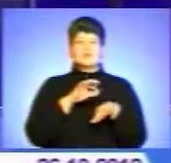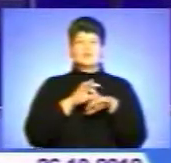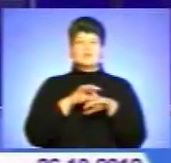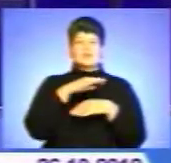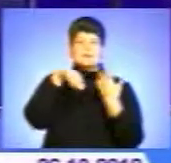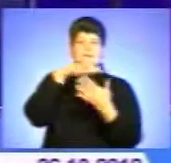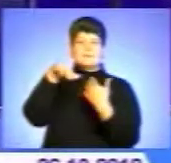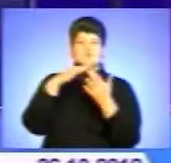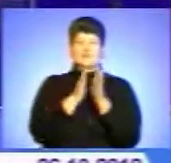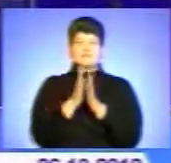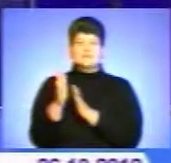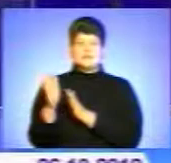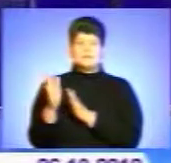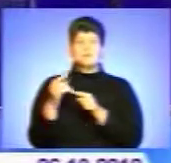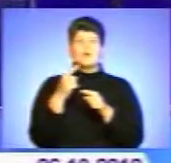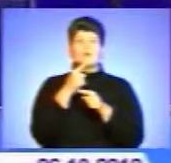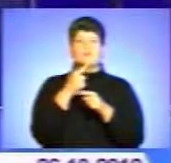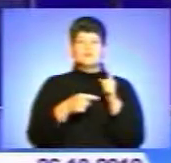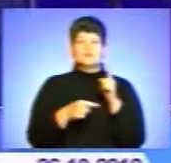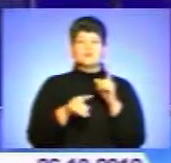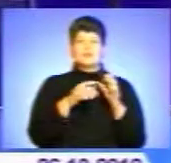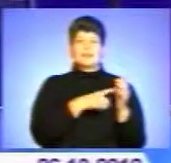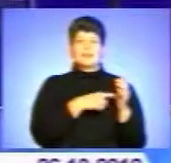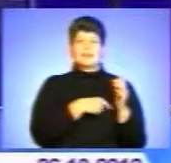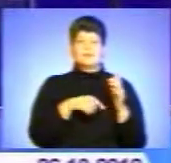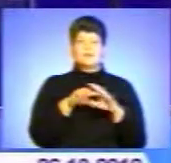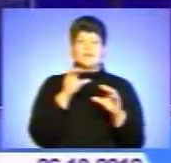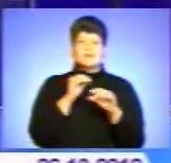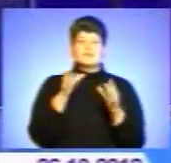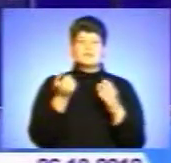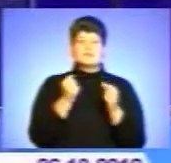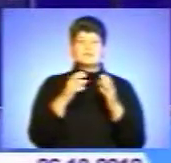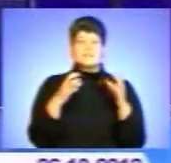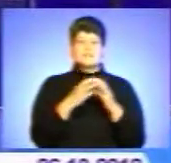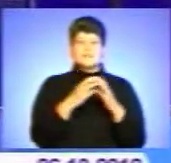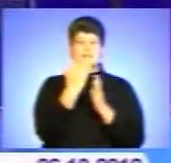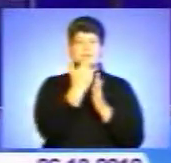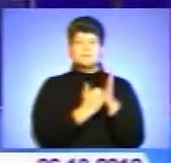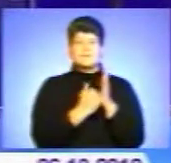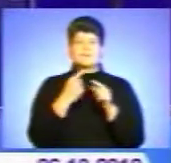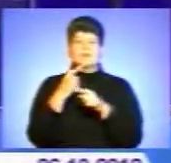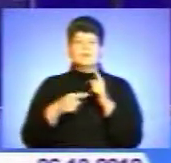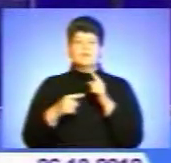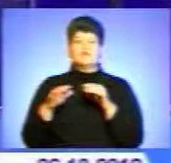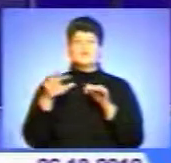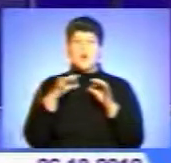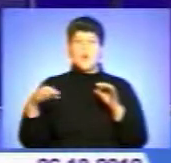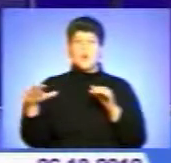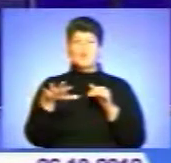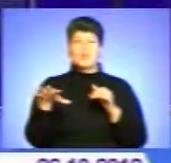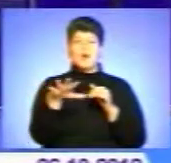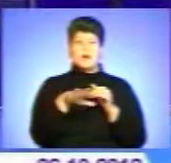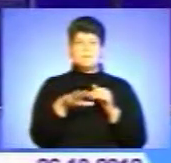змішаною системою. Половину депутатів беруть, як раніше, за партійними списками, а половину за мажоритарними округами.